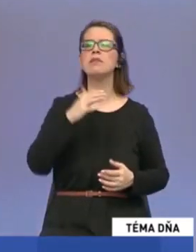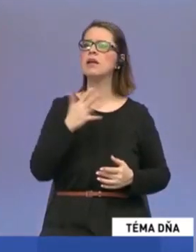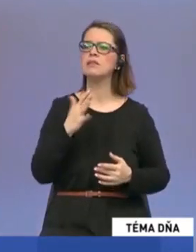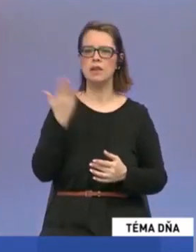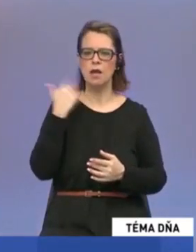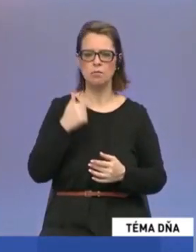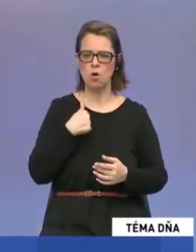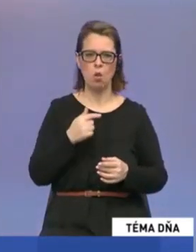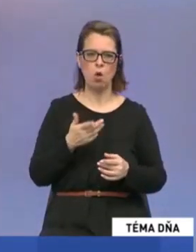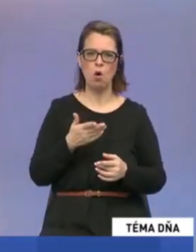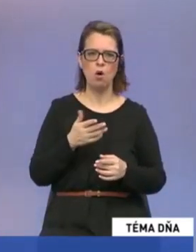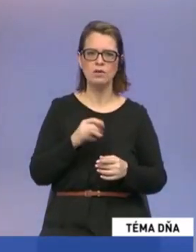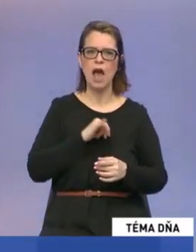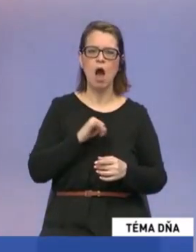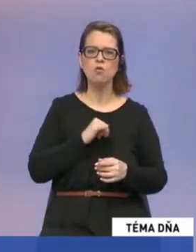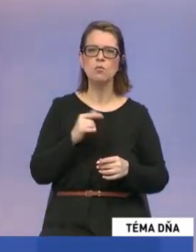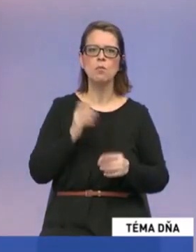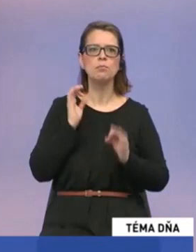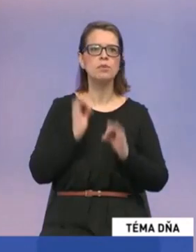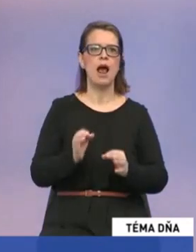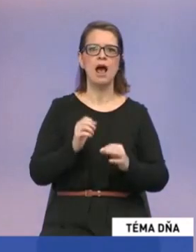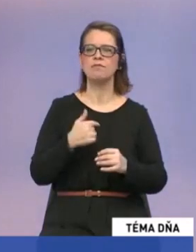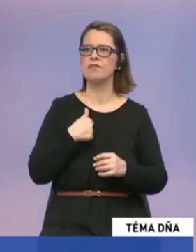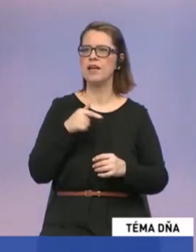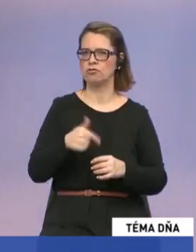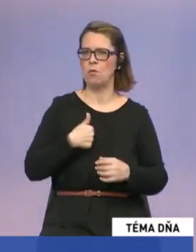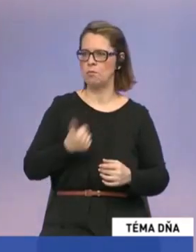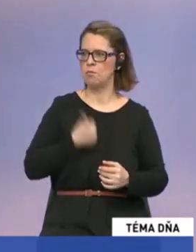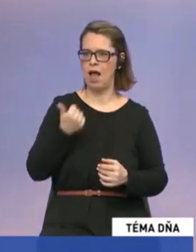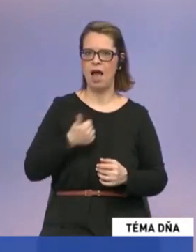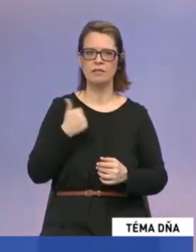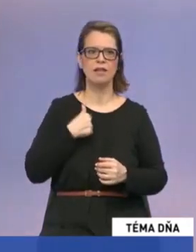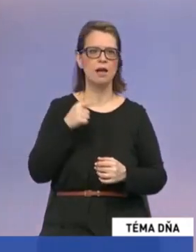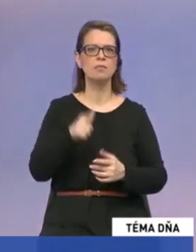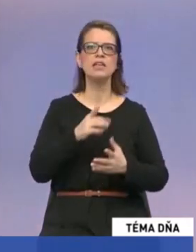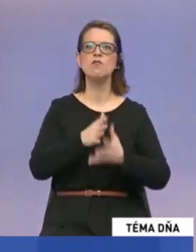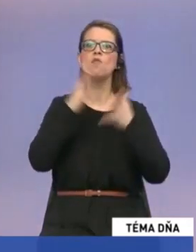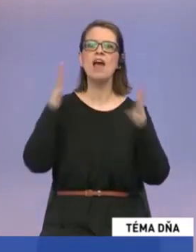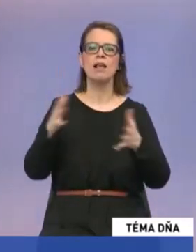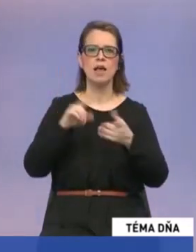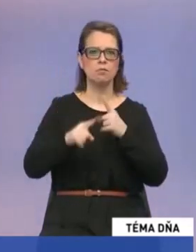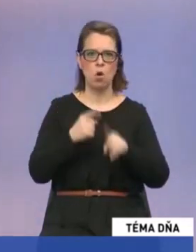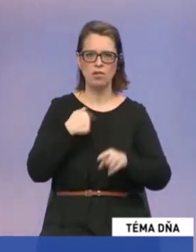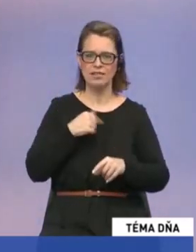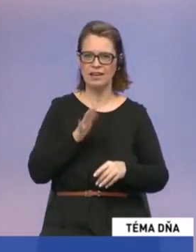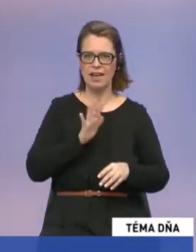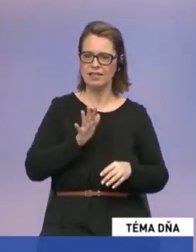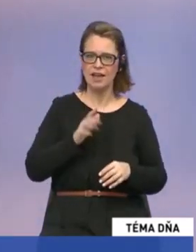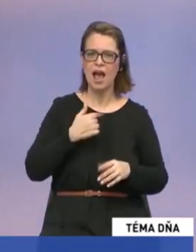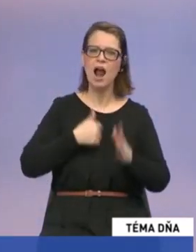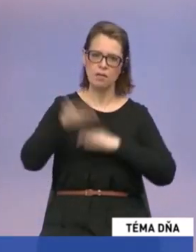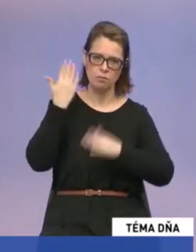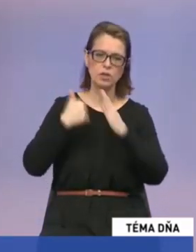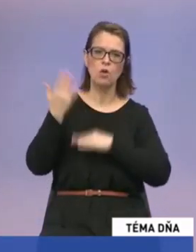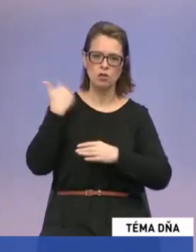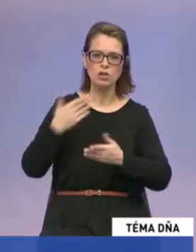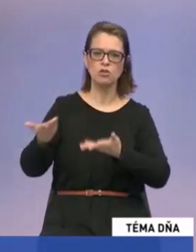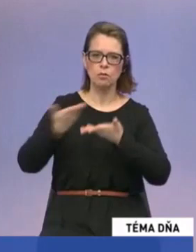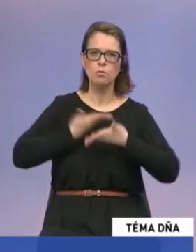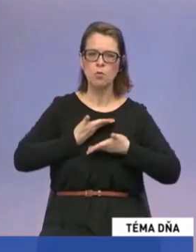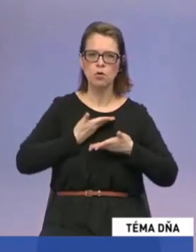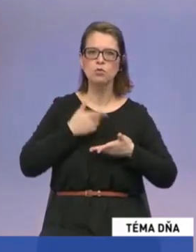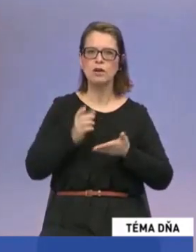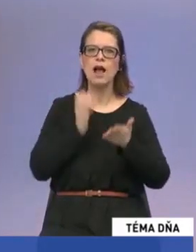v tomto mladom veku sa uchádzať o nejaké pôsobenie vo vysokej politike. Aj keď už v minulosti nejaké ponuky som